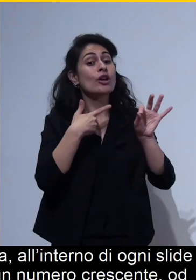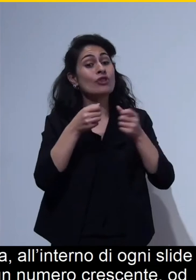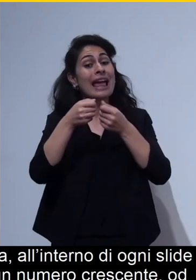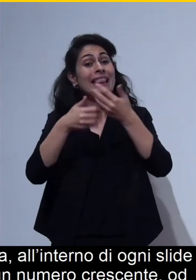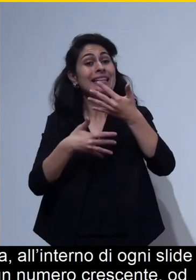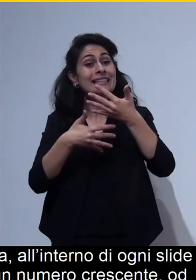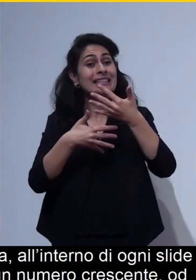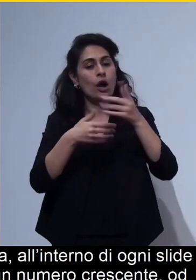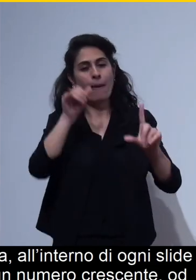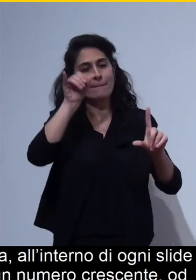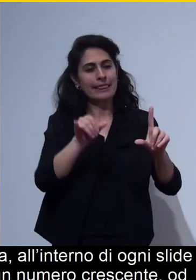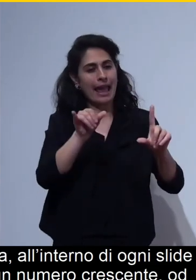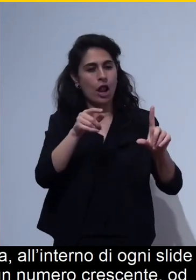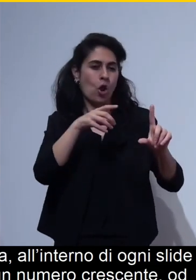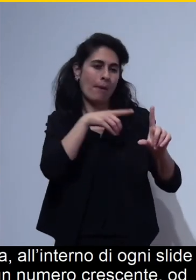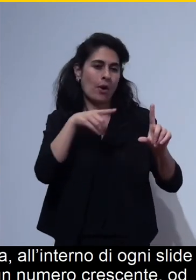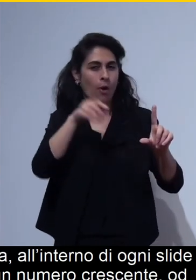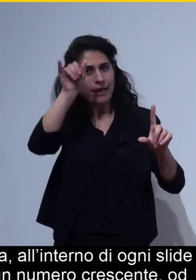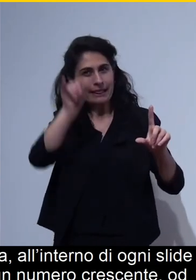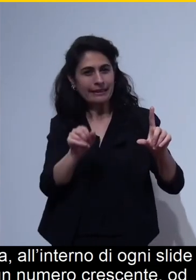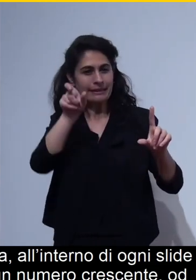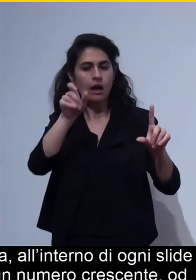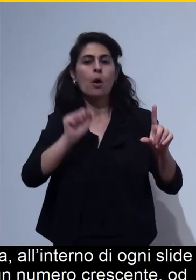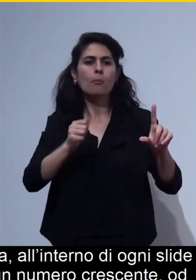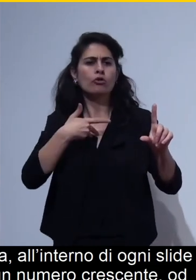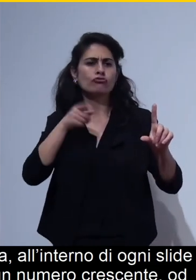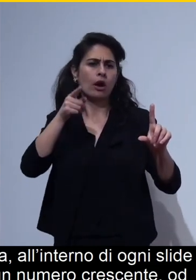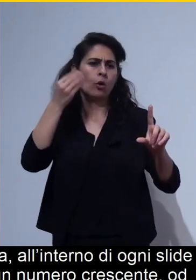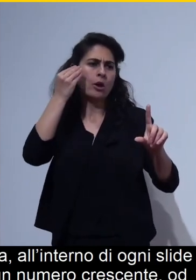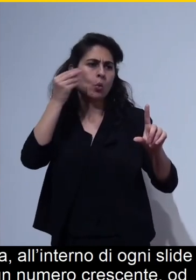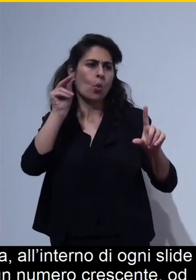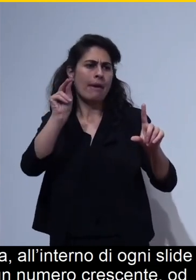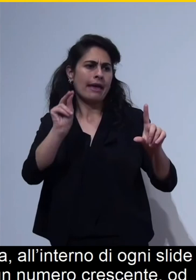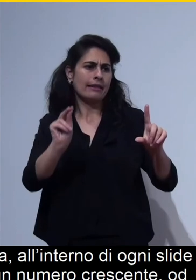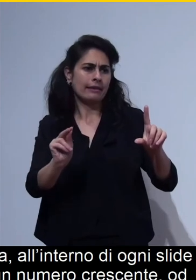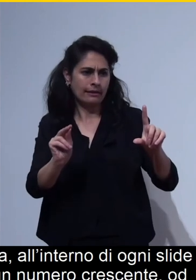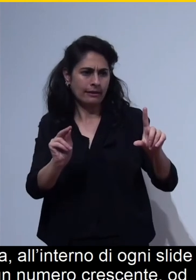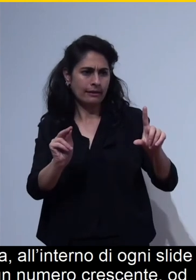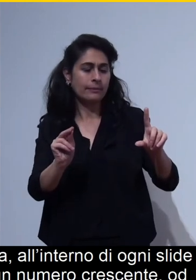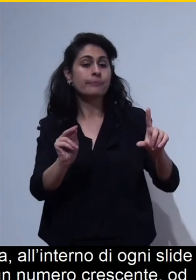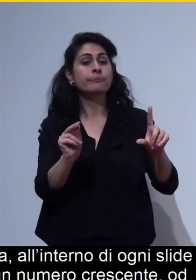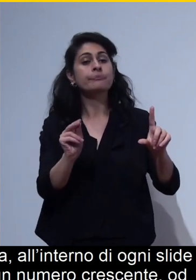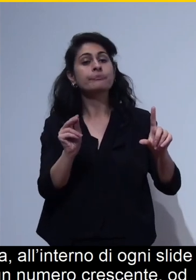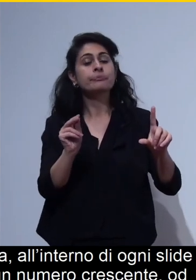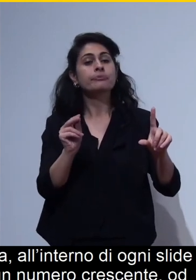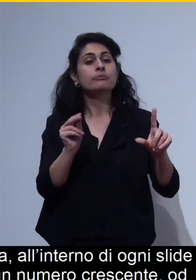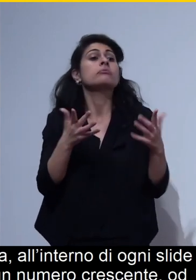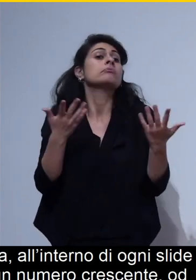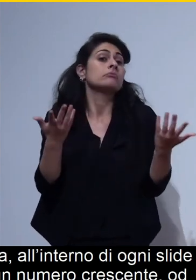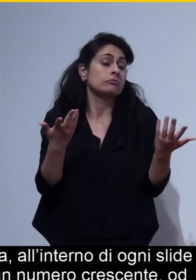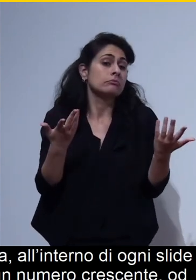laterale di powerpoint con cui puoi fare drag and drop se hai la possibilità di